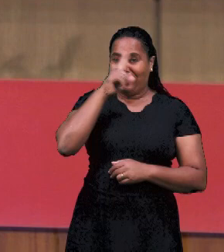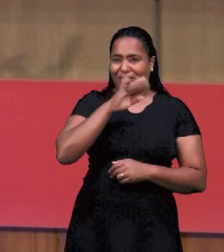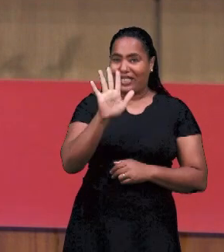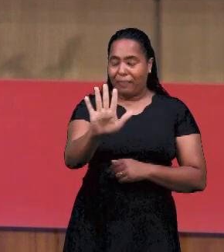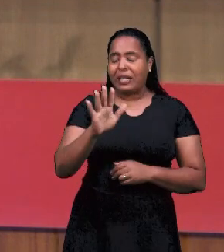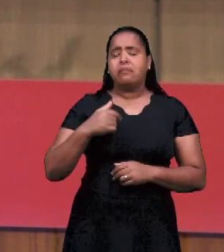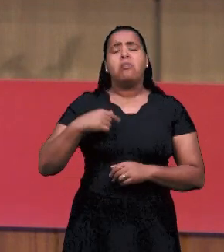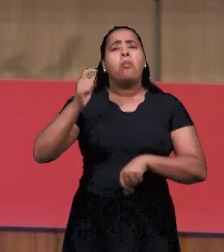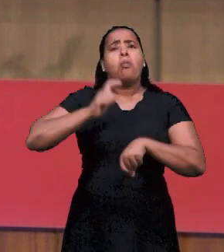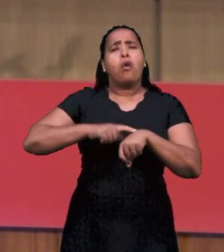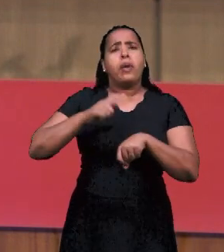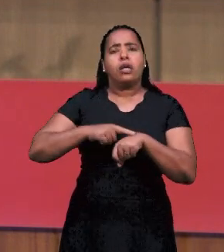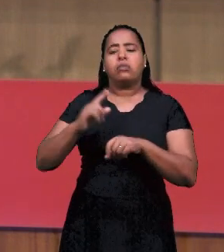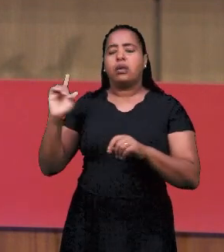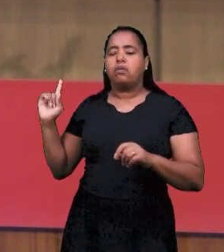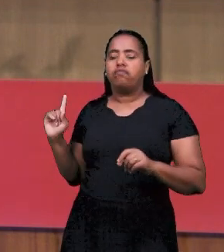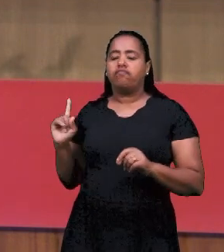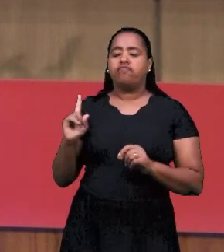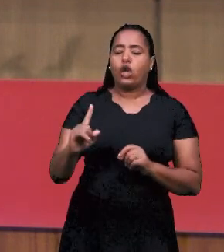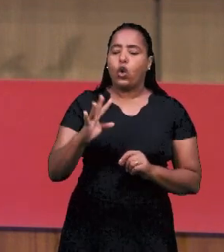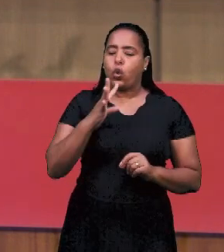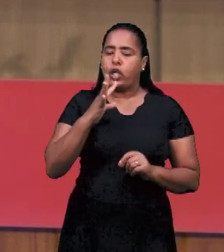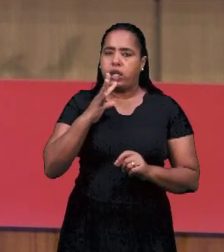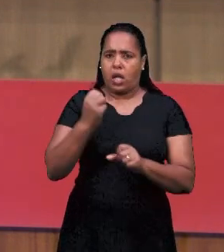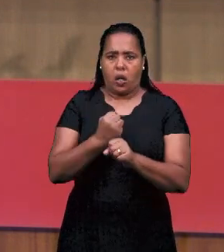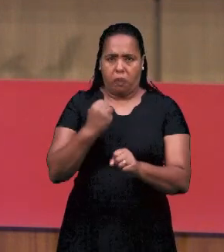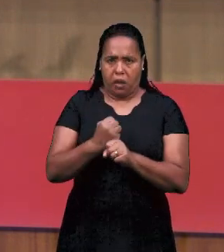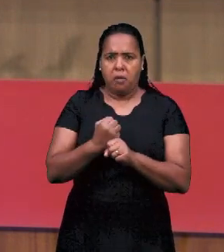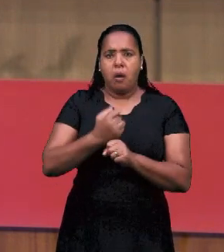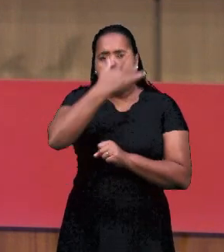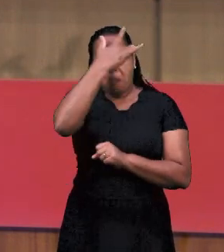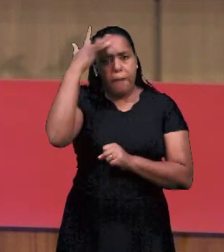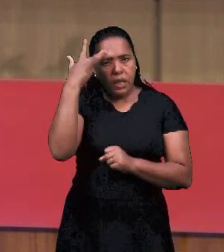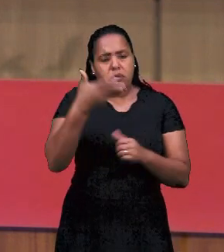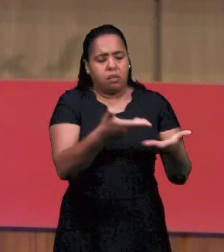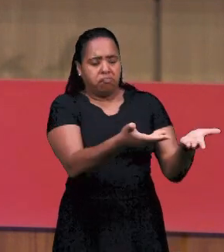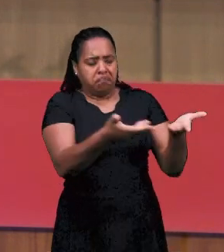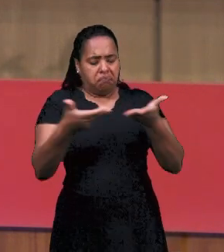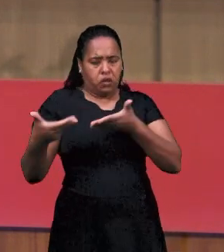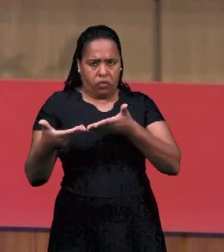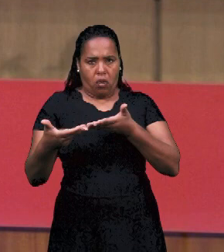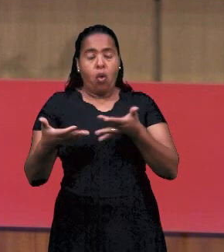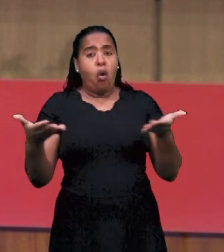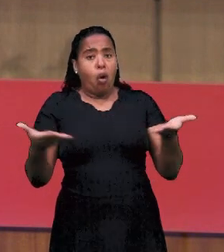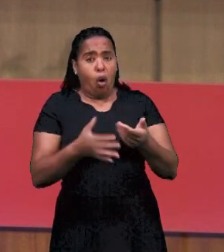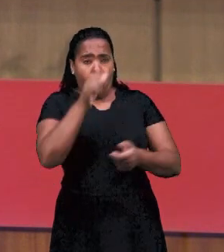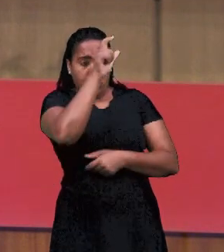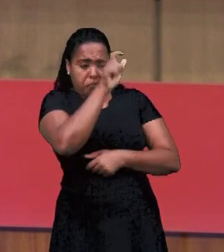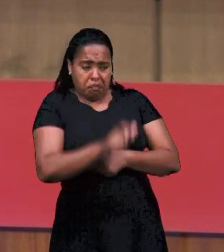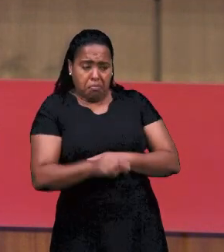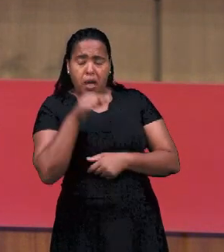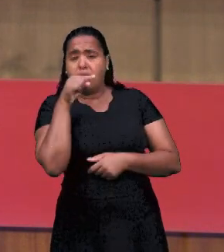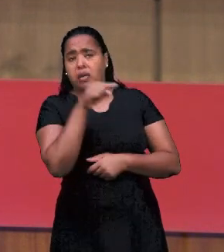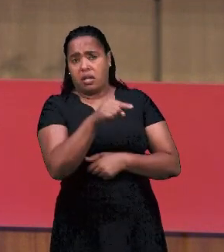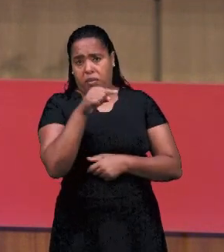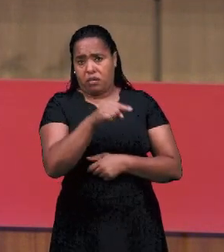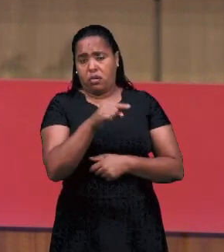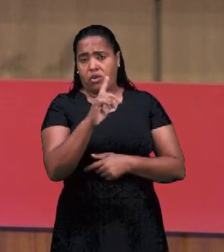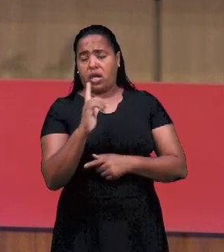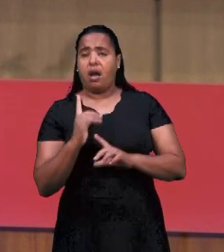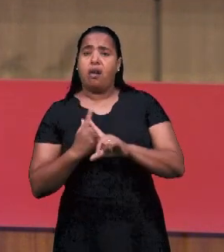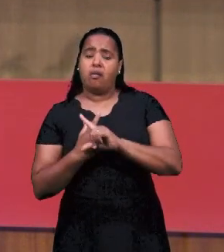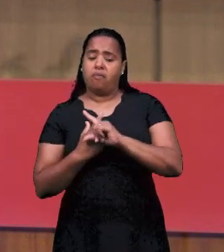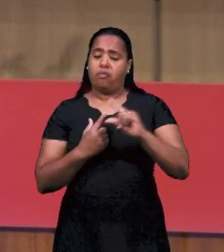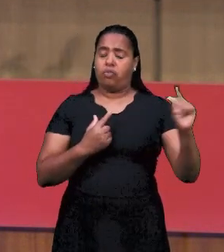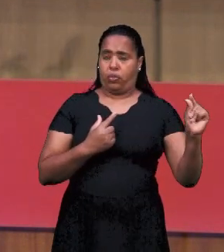в работе, я был приведен человеком. Он больше не с нами. Он ушел